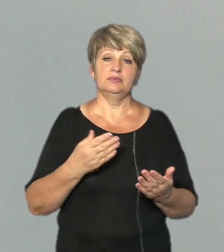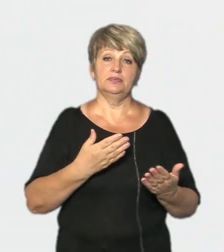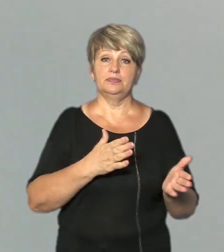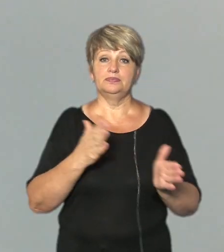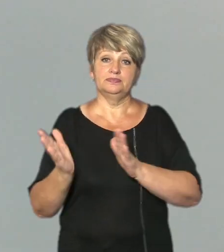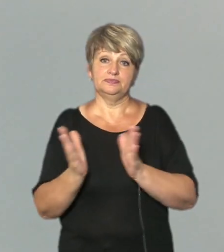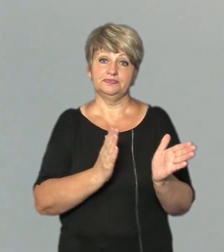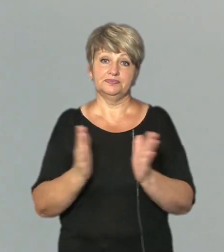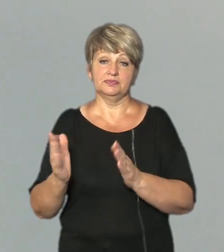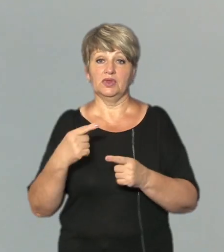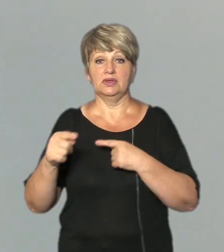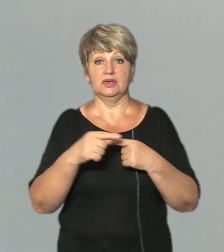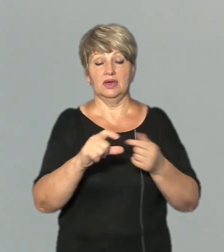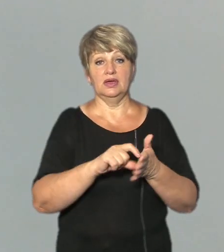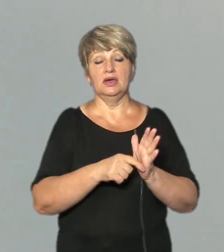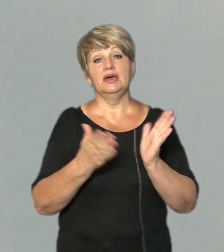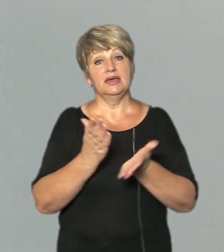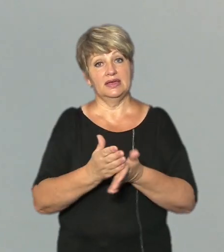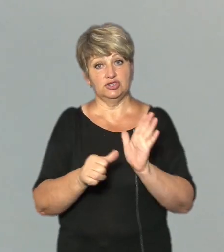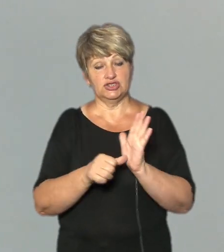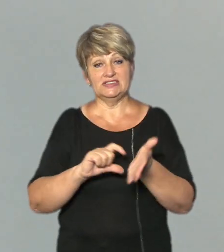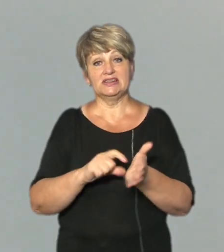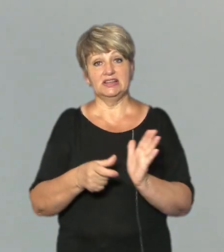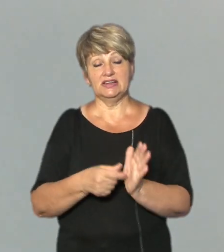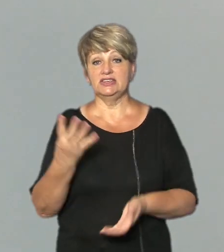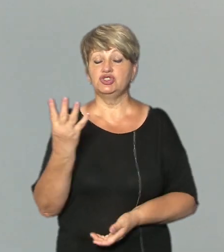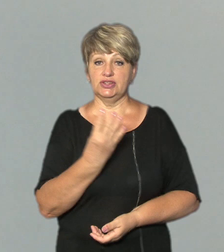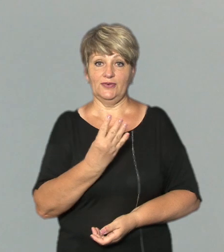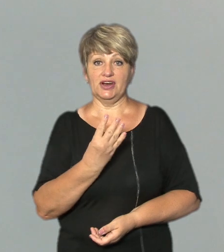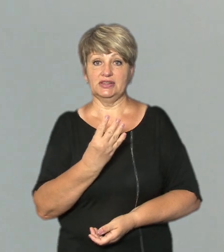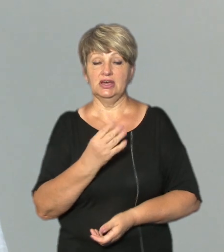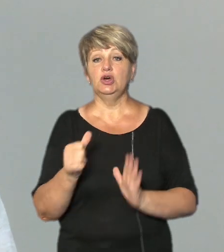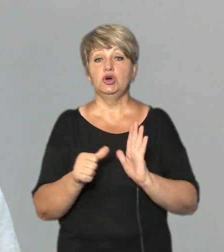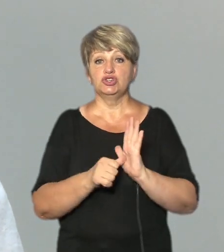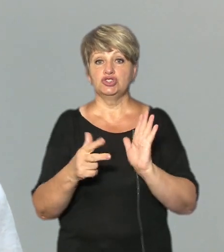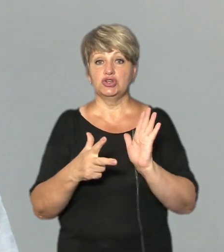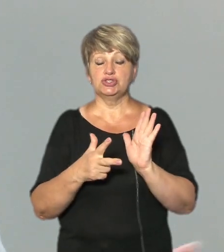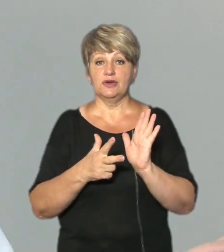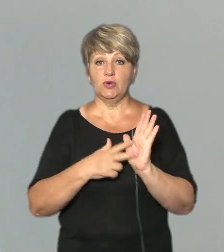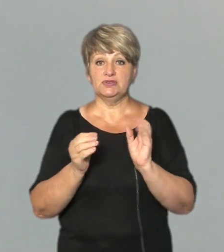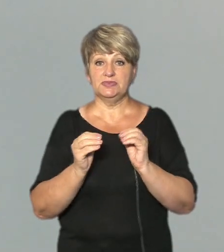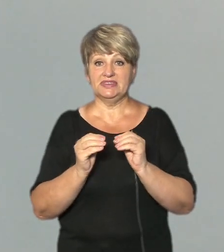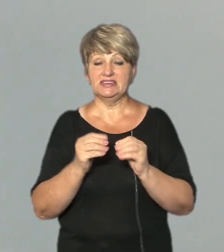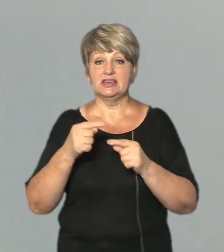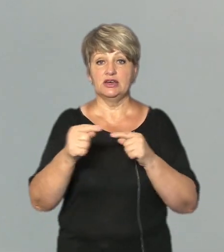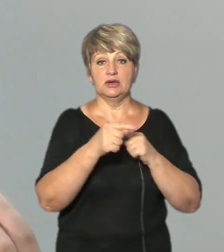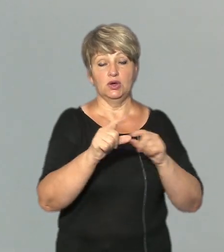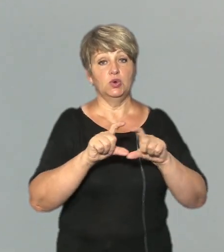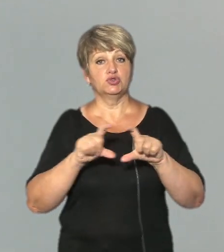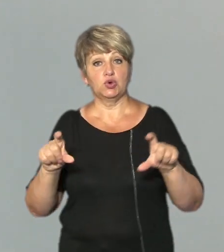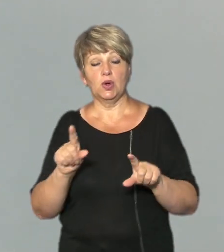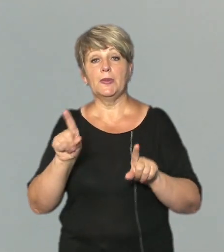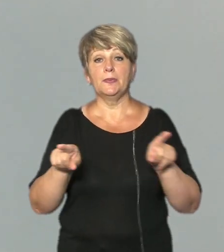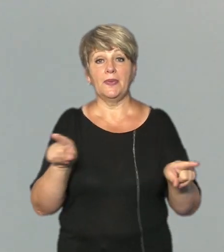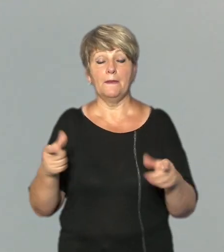в других класах плюс у нас є ще шість класів це четвертий шостий восьмий і десятий по різних школах це там де